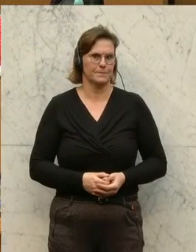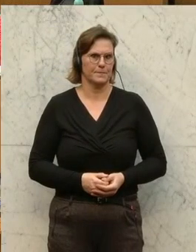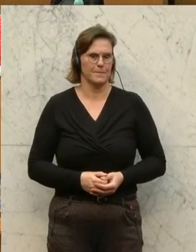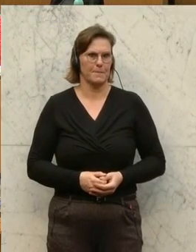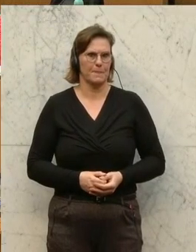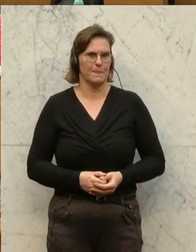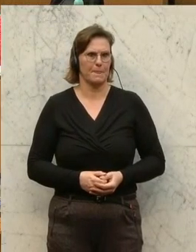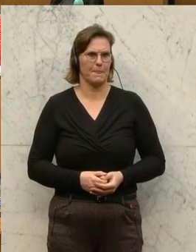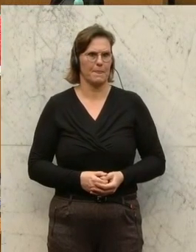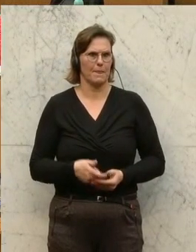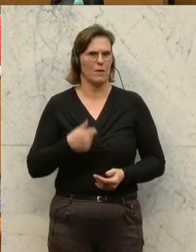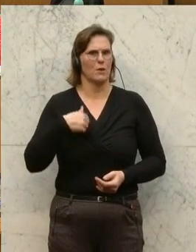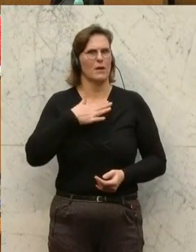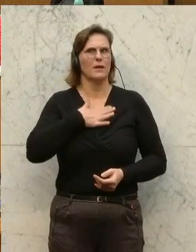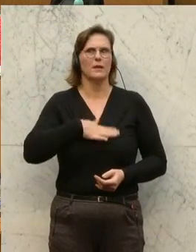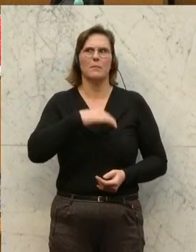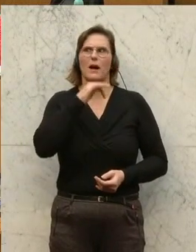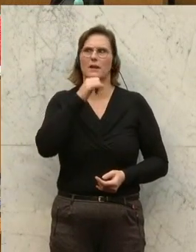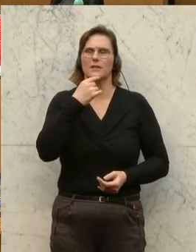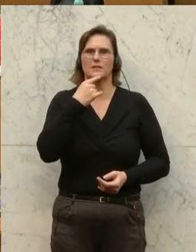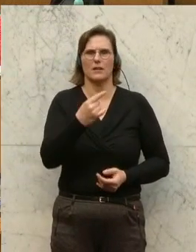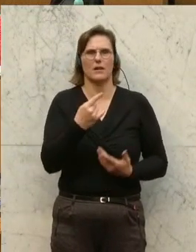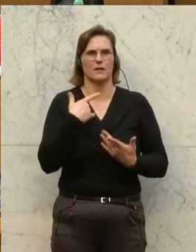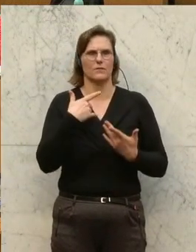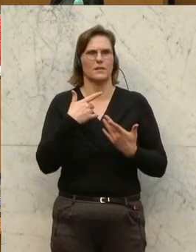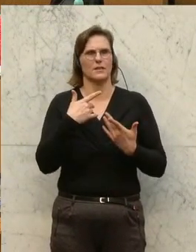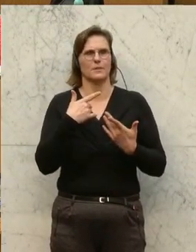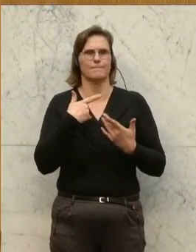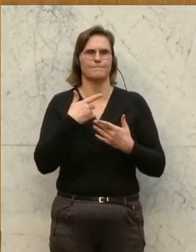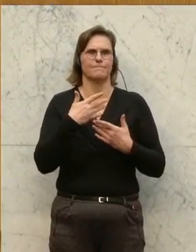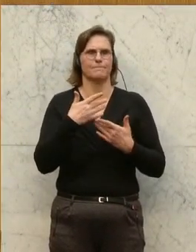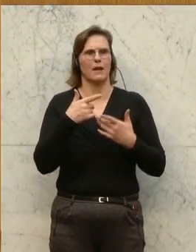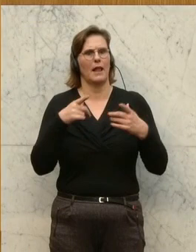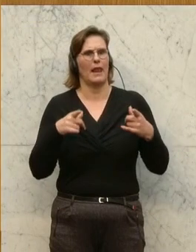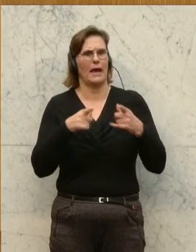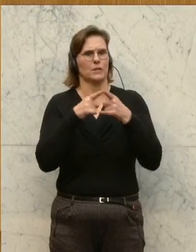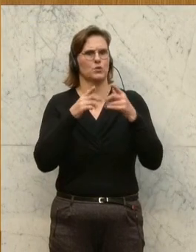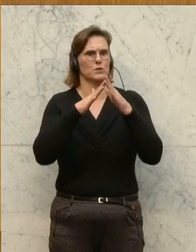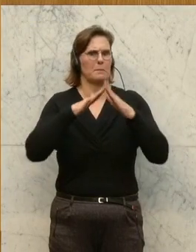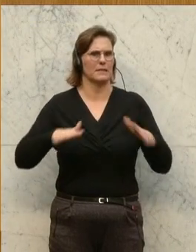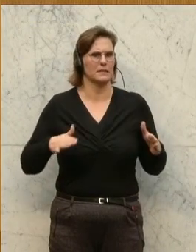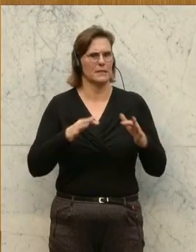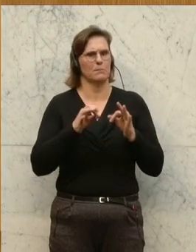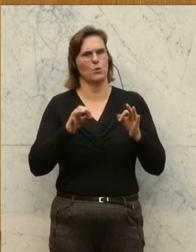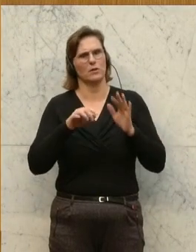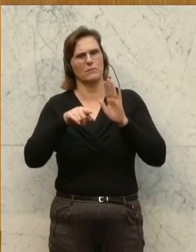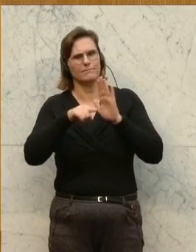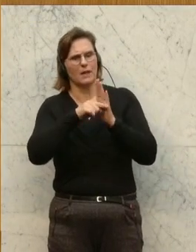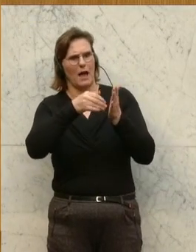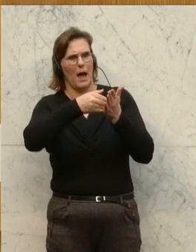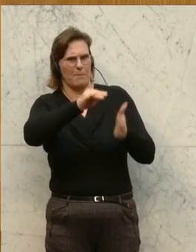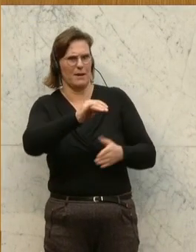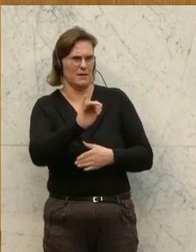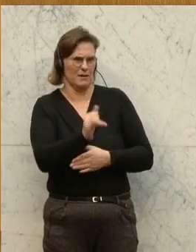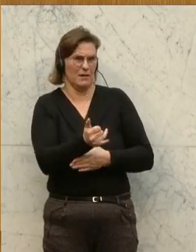Und ich möchte nicht in Richtung einer Relativierung unseres Leistungsprinzips gehen oder gar einer Negierung. Ja, wir haben eine